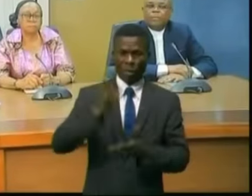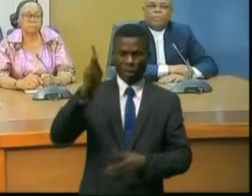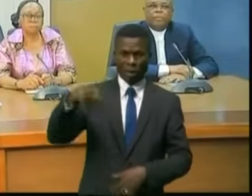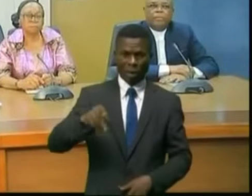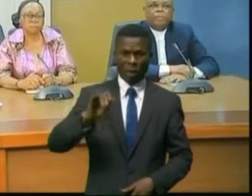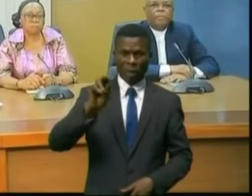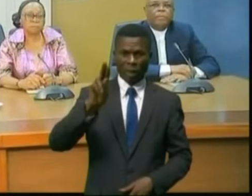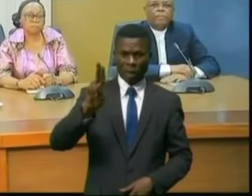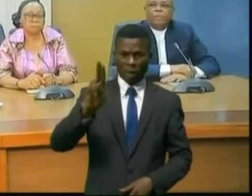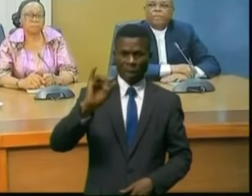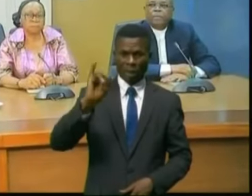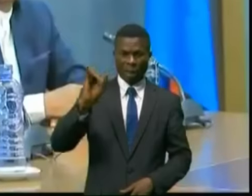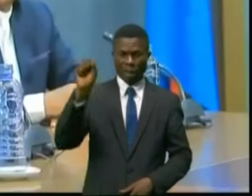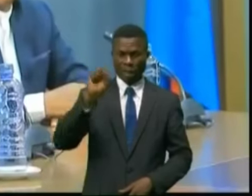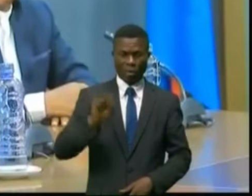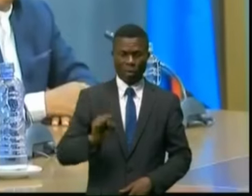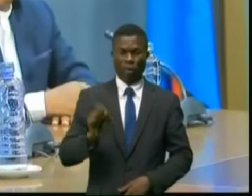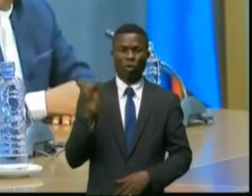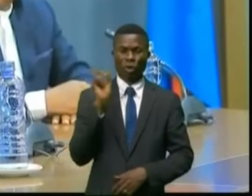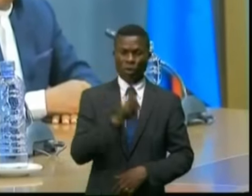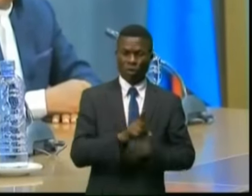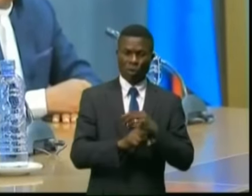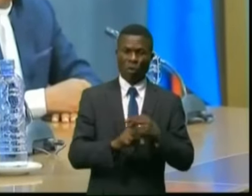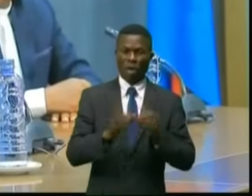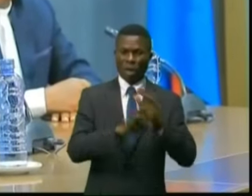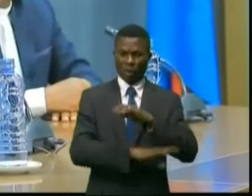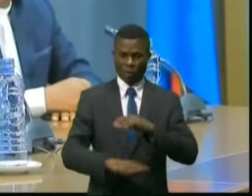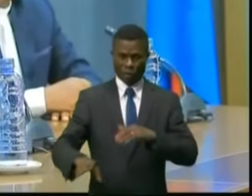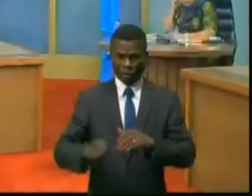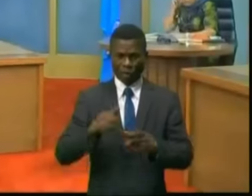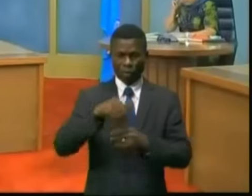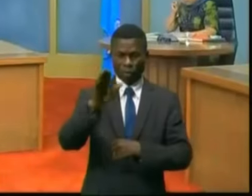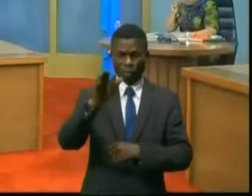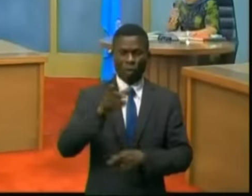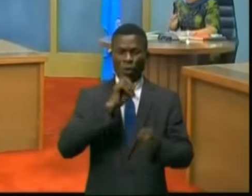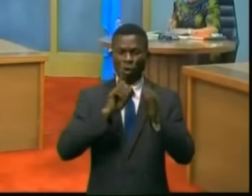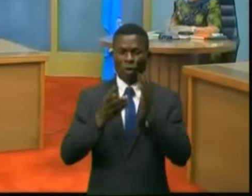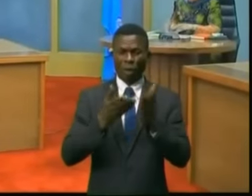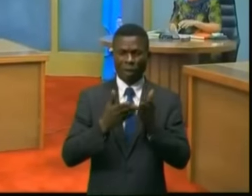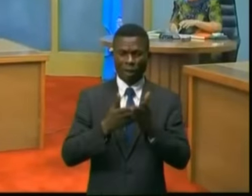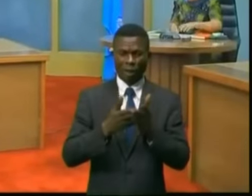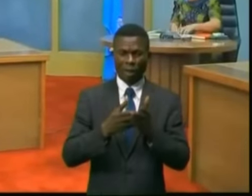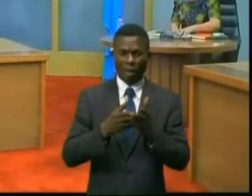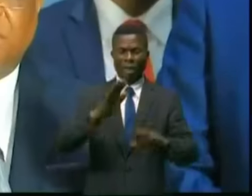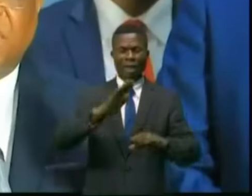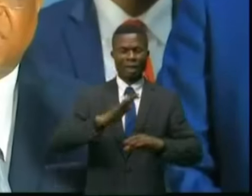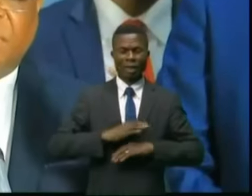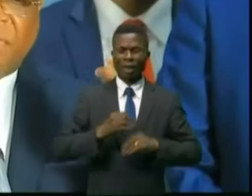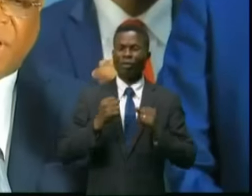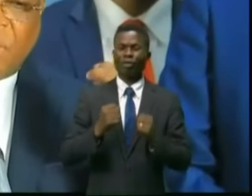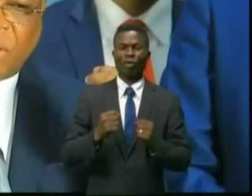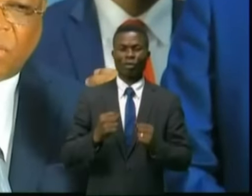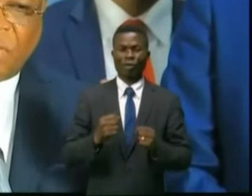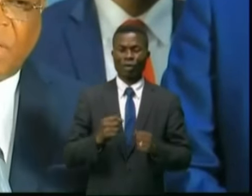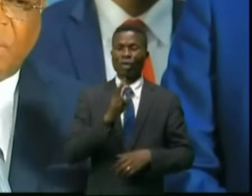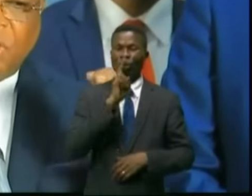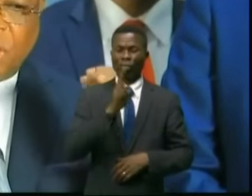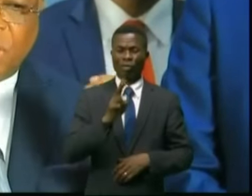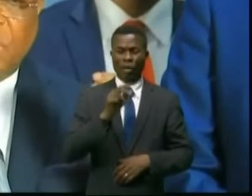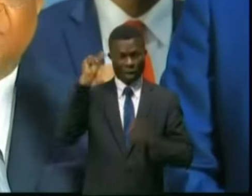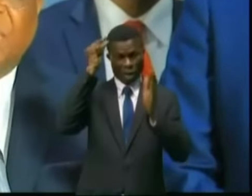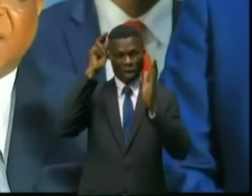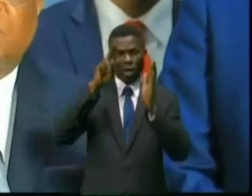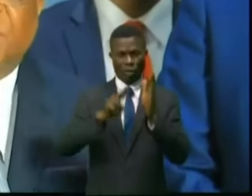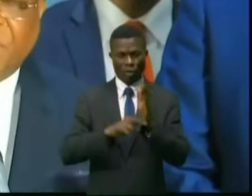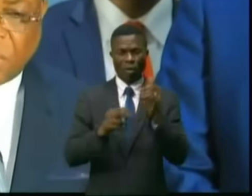a clôturé la série du jour. Nous sortons de ces échanges extrêmement satisfaits. C'est vraiment un gouvernement